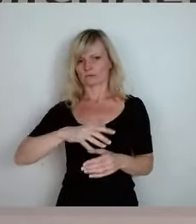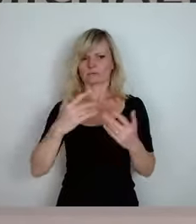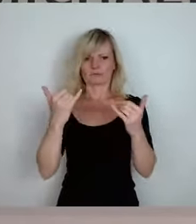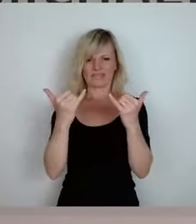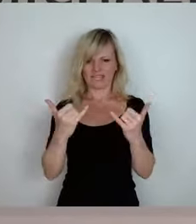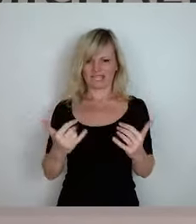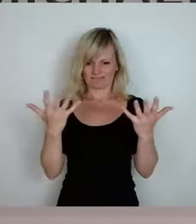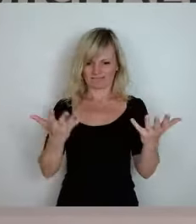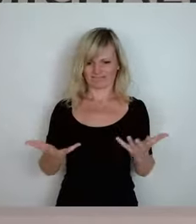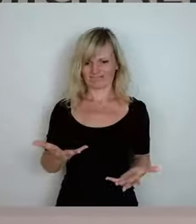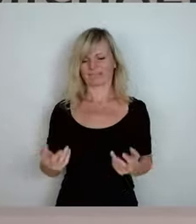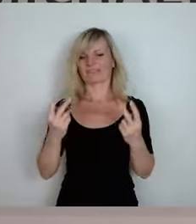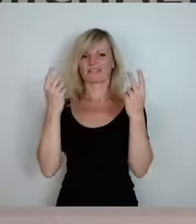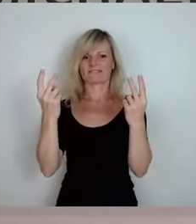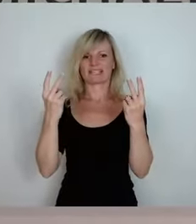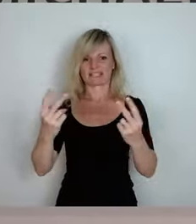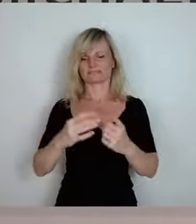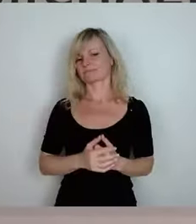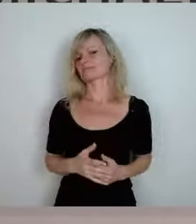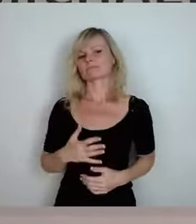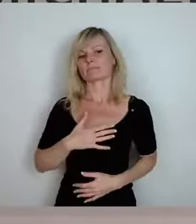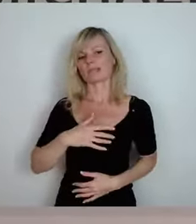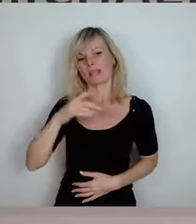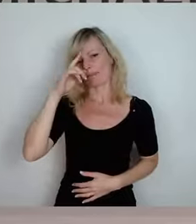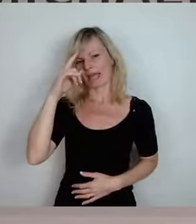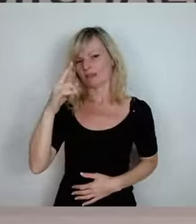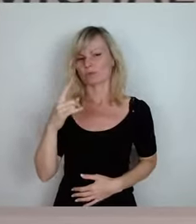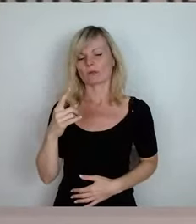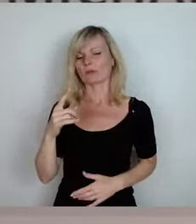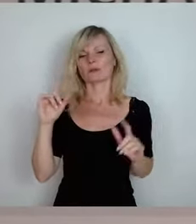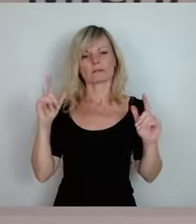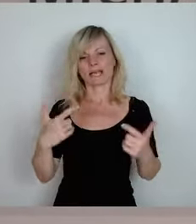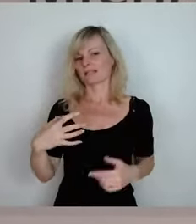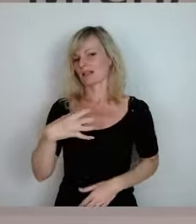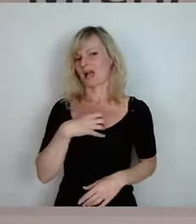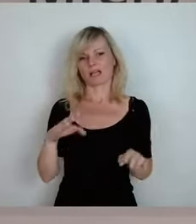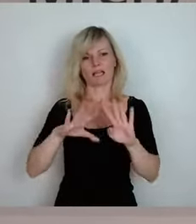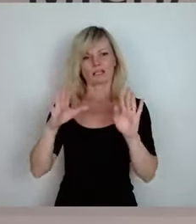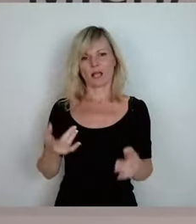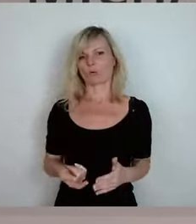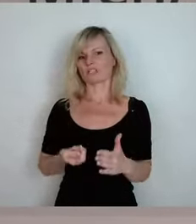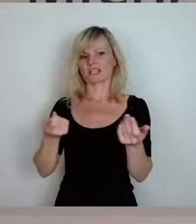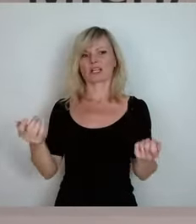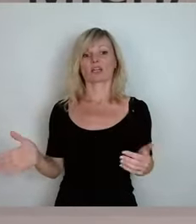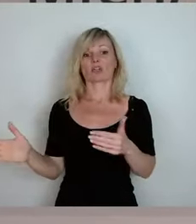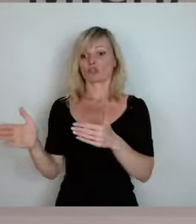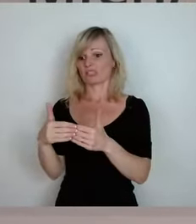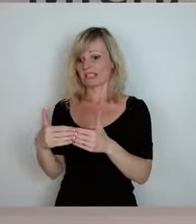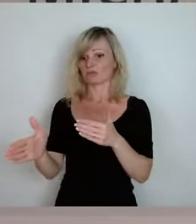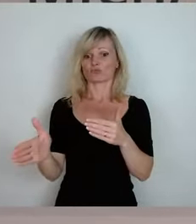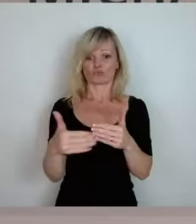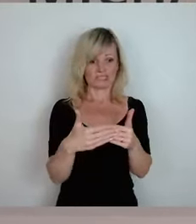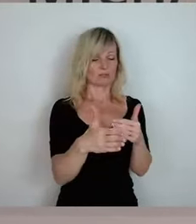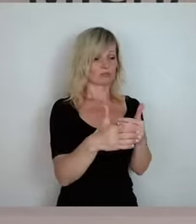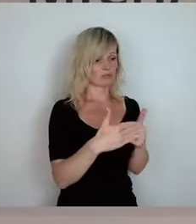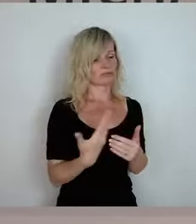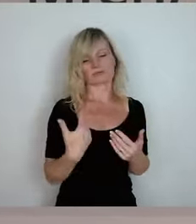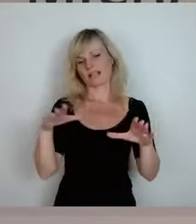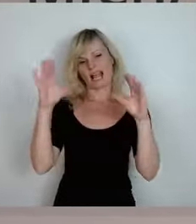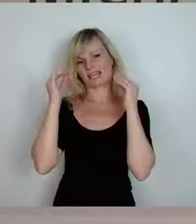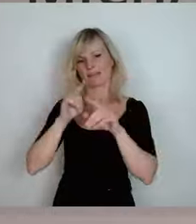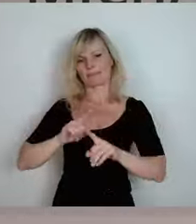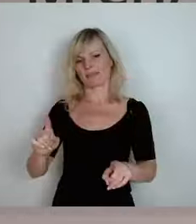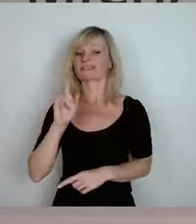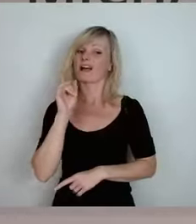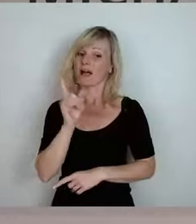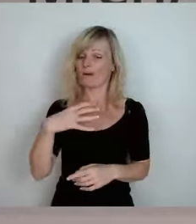werden wir keine Krankenhausschließungen mehr erleben, aber wir werden Veränderungen in den Krankenhäusern insofern haben,